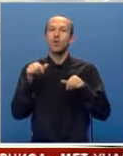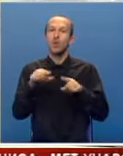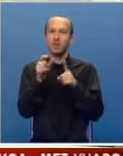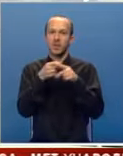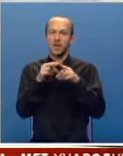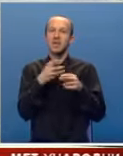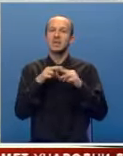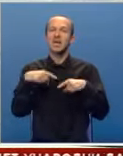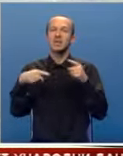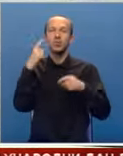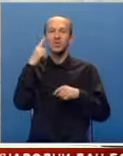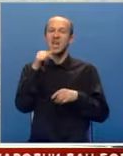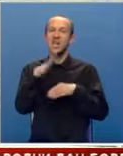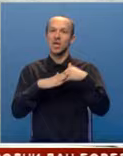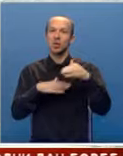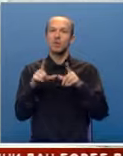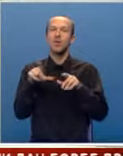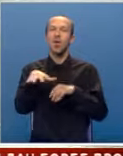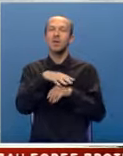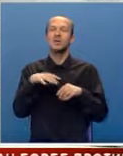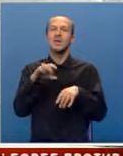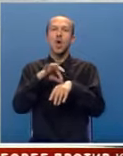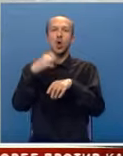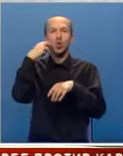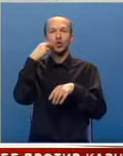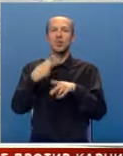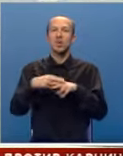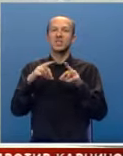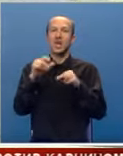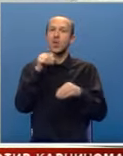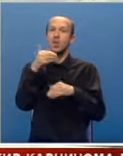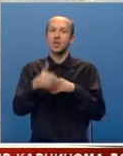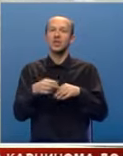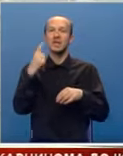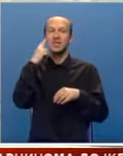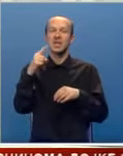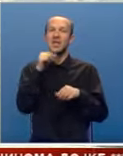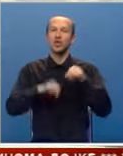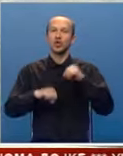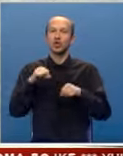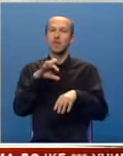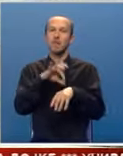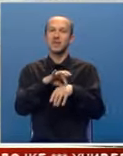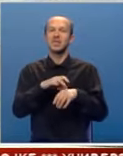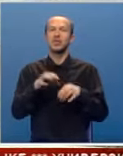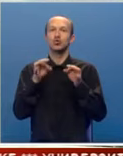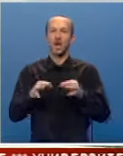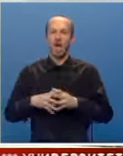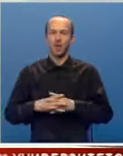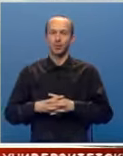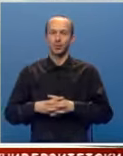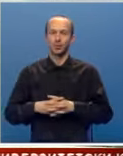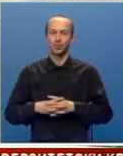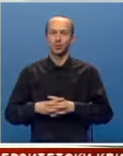prilika za razmijenu znanja i iskustva u oblasti dermatologije, ali i unapređenja znanja i vještina medicinskih stručnjaka.